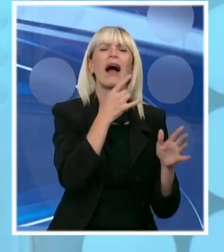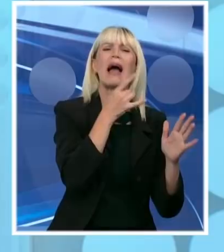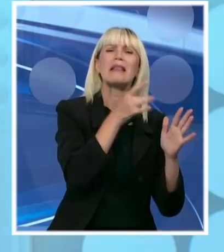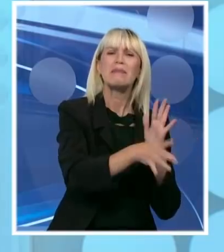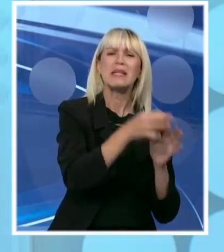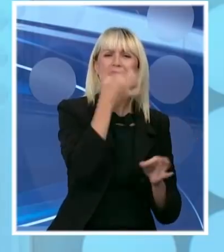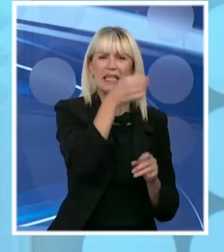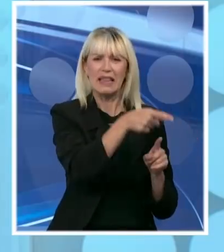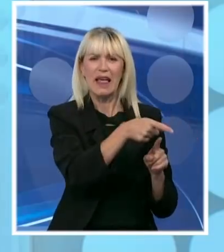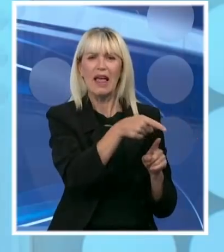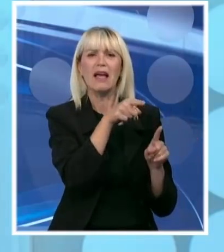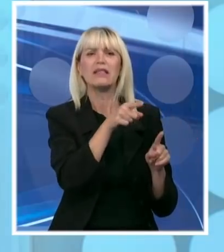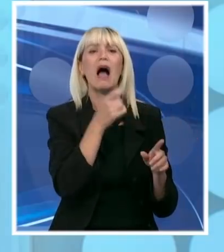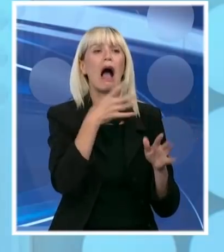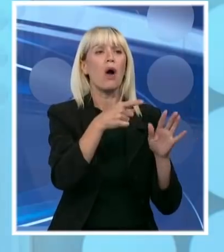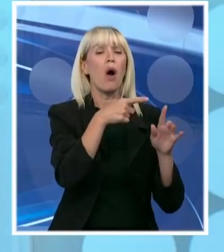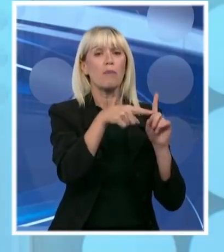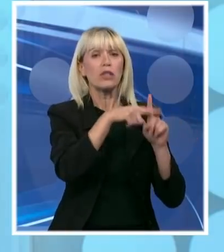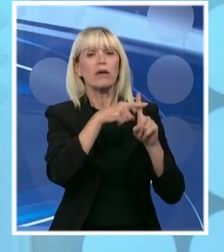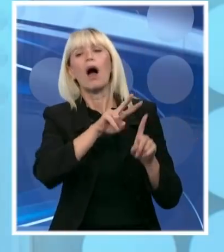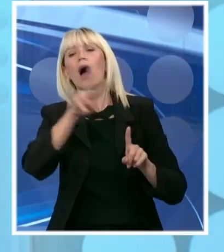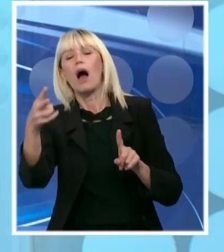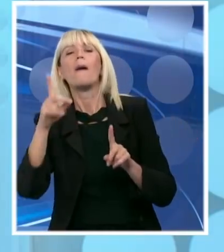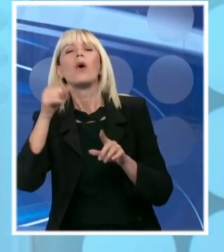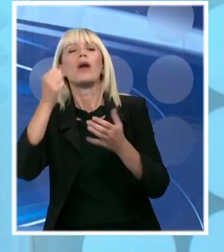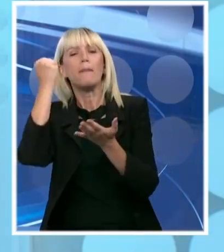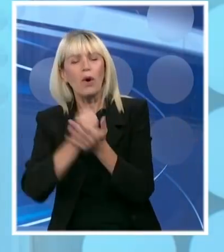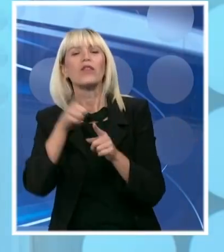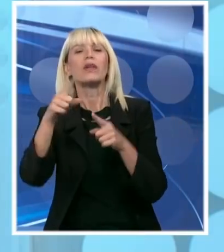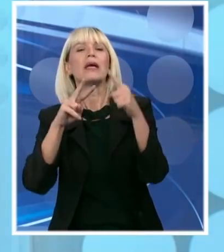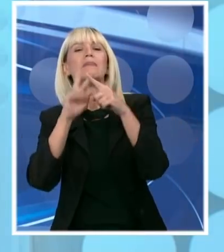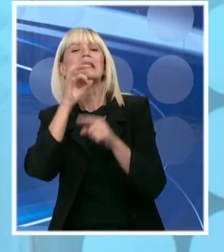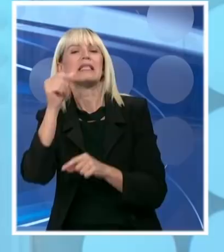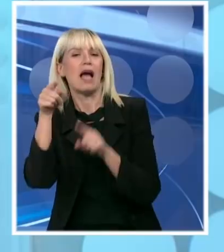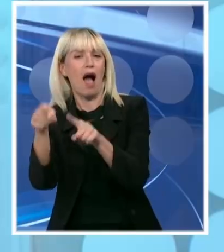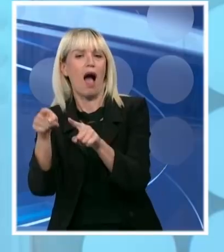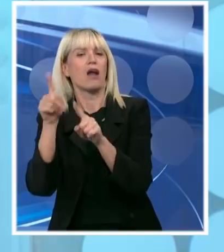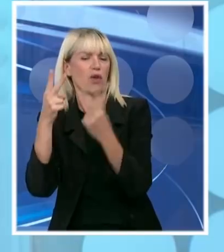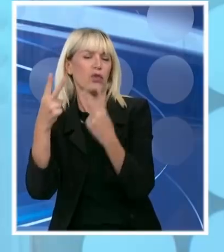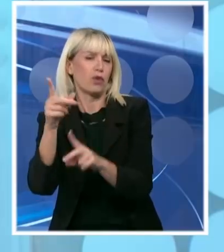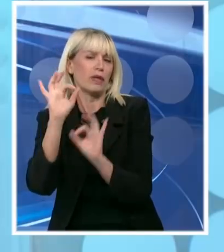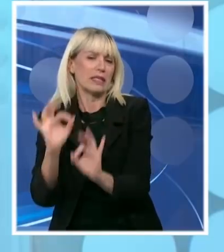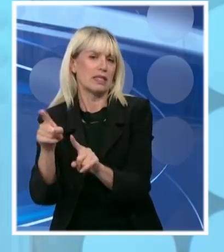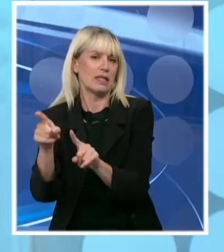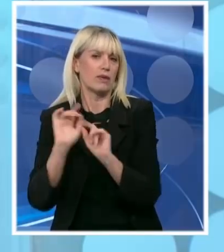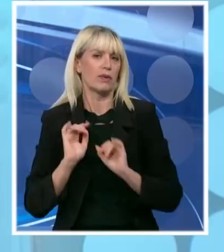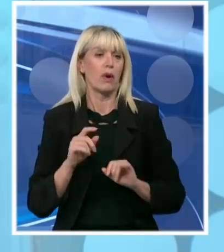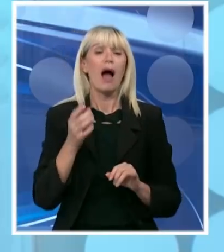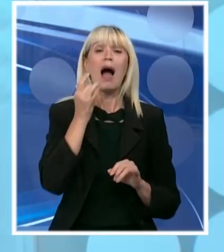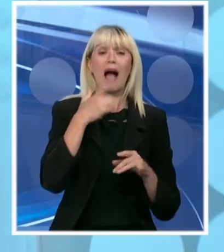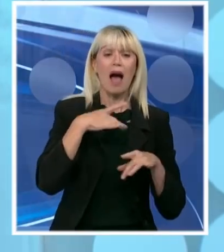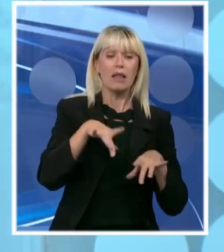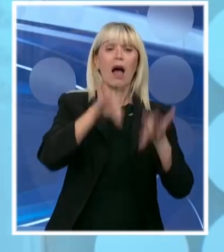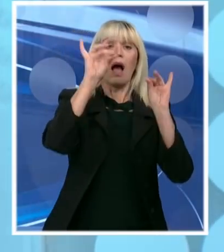Dakle, u sve to, mi želimo da sačuvamo ljude, želimo da i kada otkrivamo, mi smo srećni što smo otkrivi